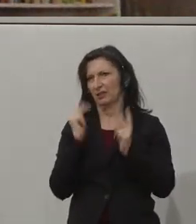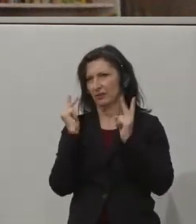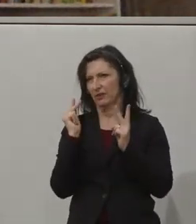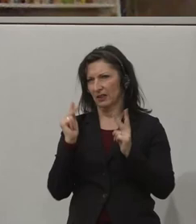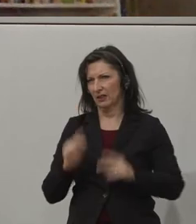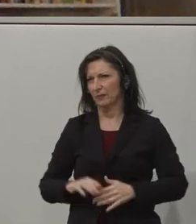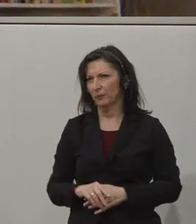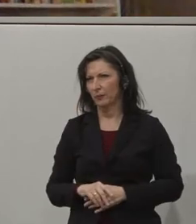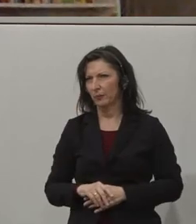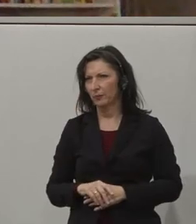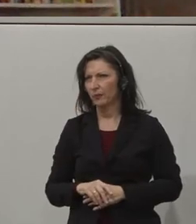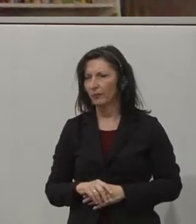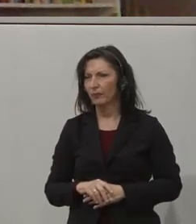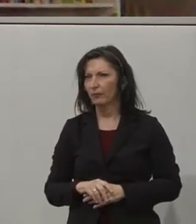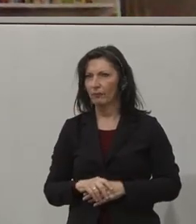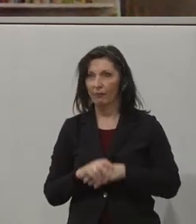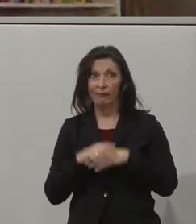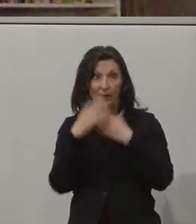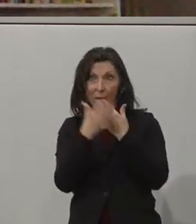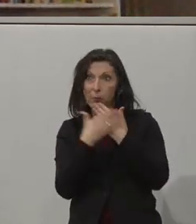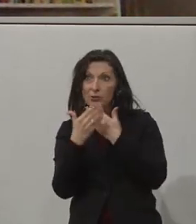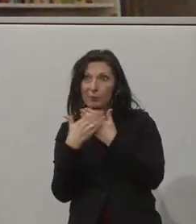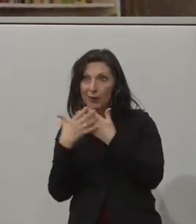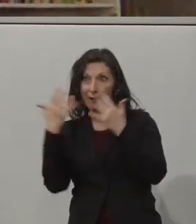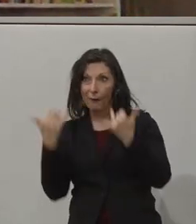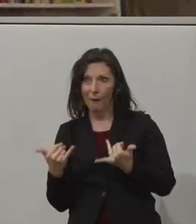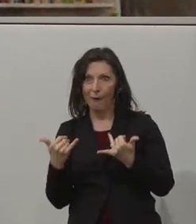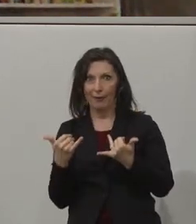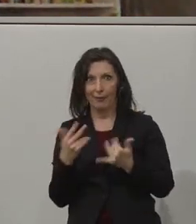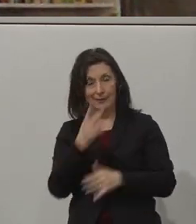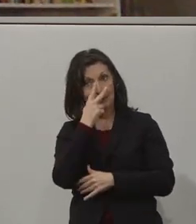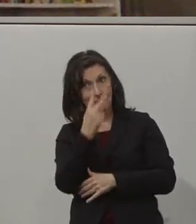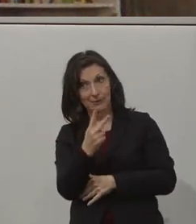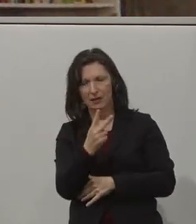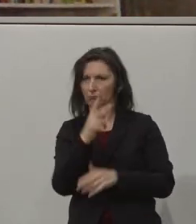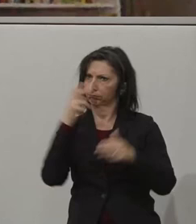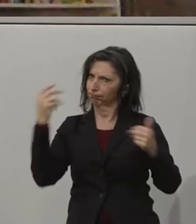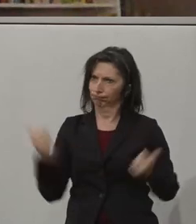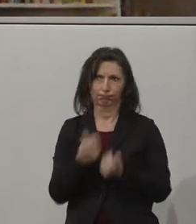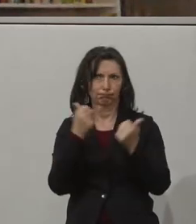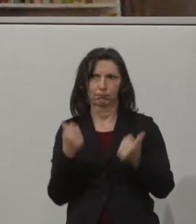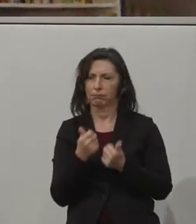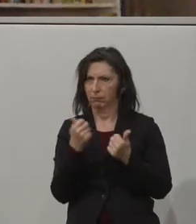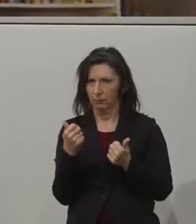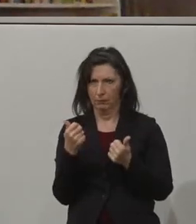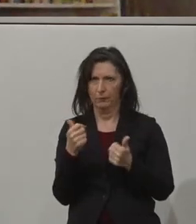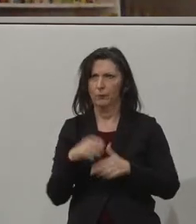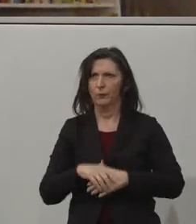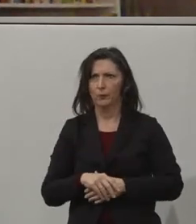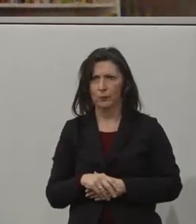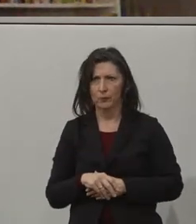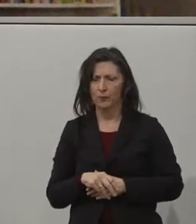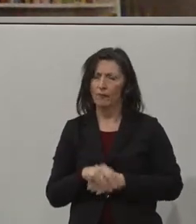großartige Beispiele präsentiert worden mit Irland.